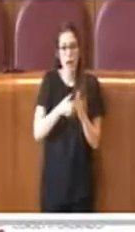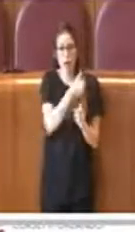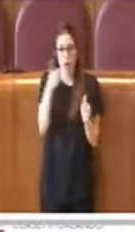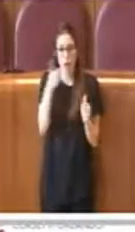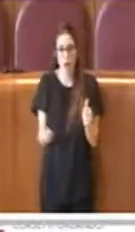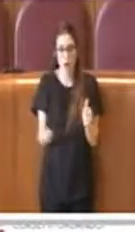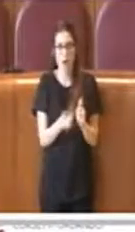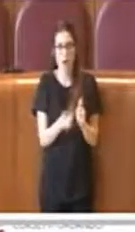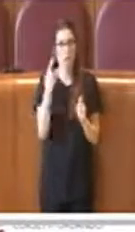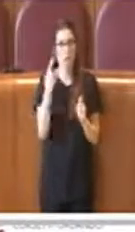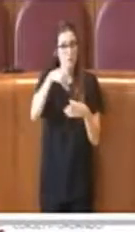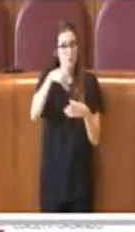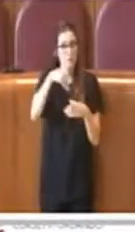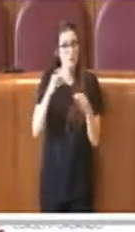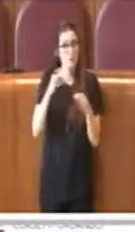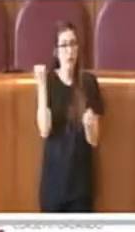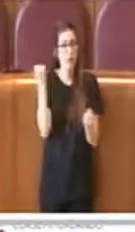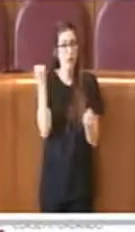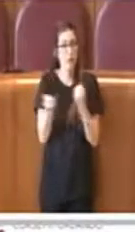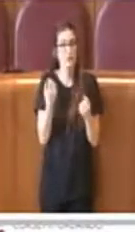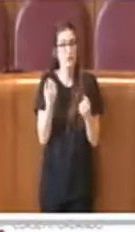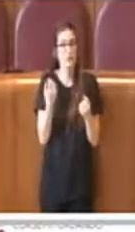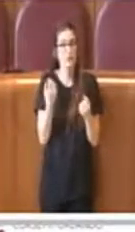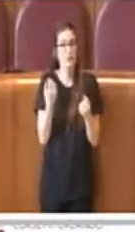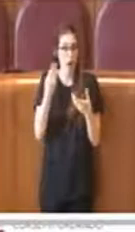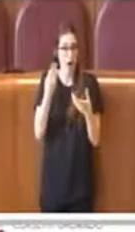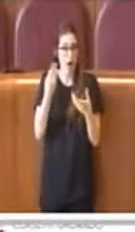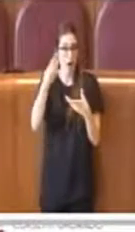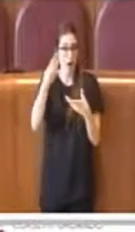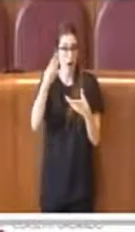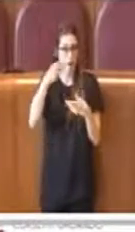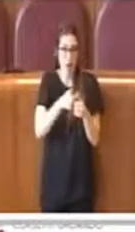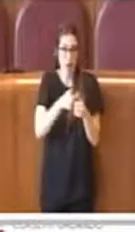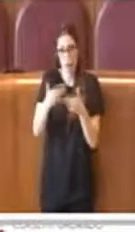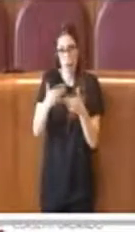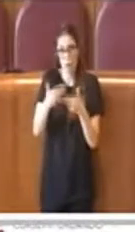contiene di fatto le attività stesse svolte nel corso dell'anno.